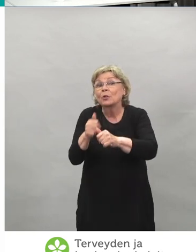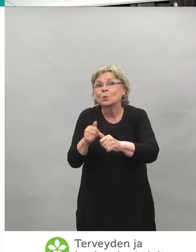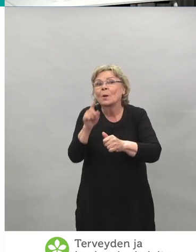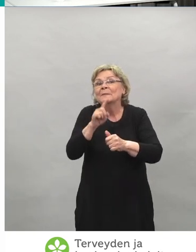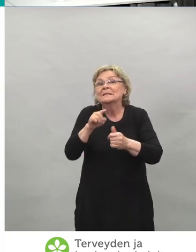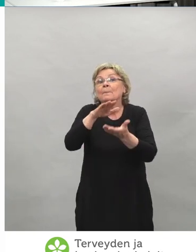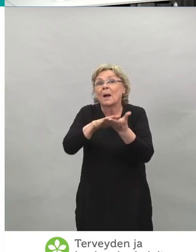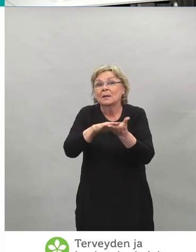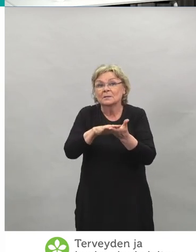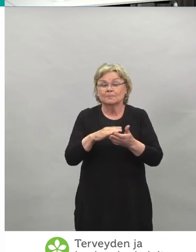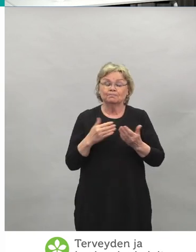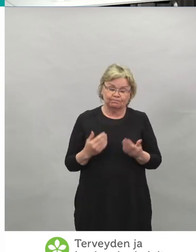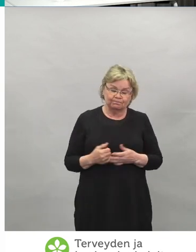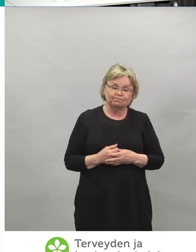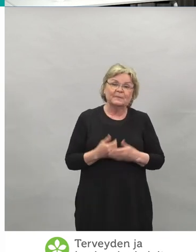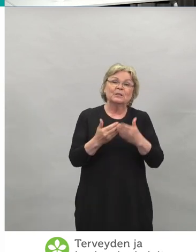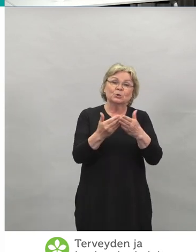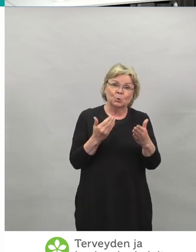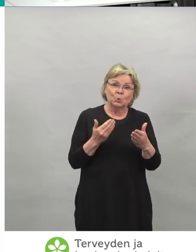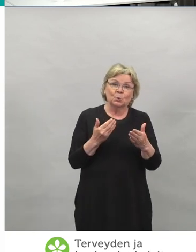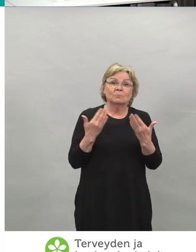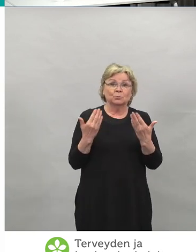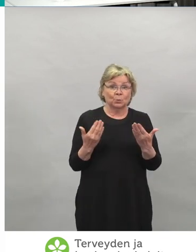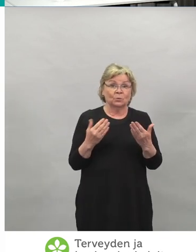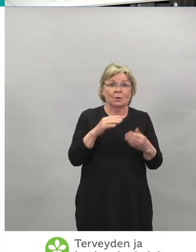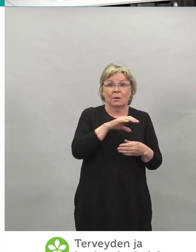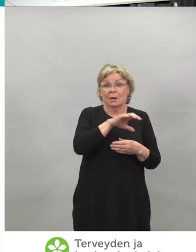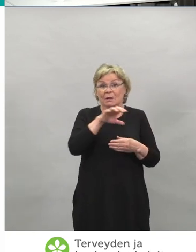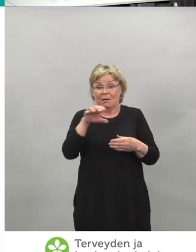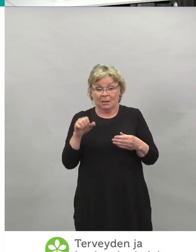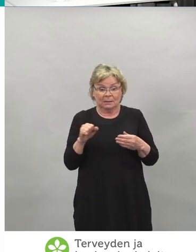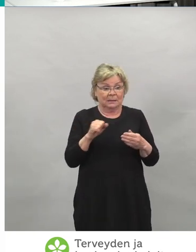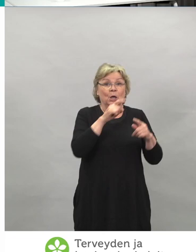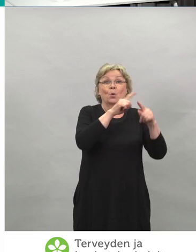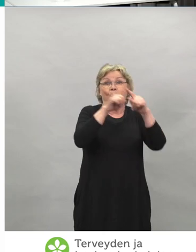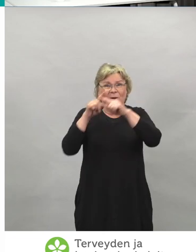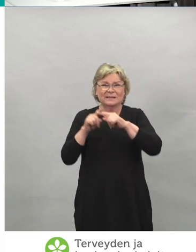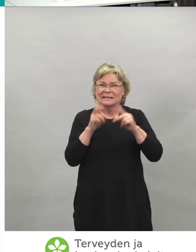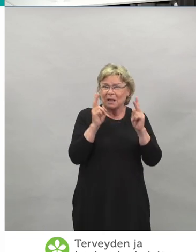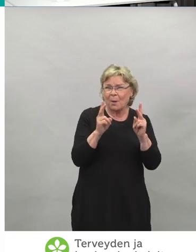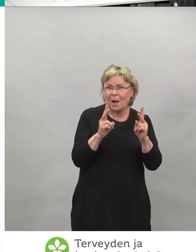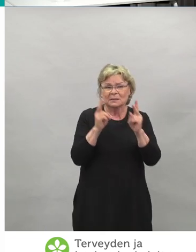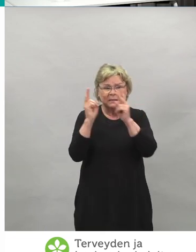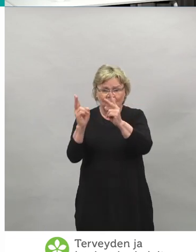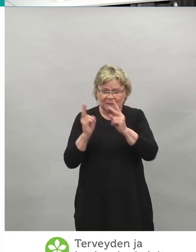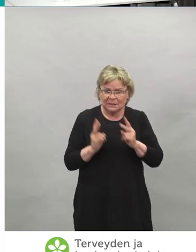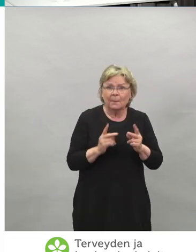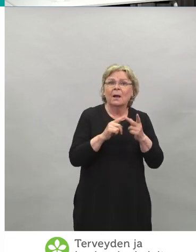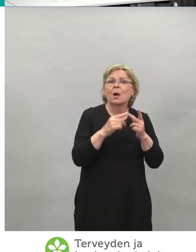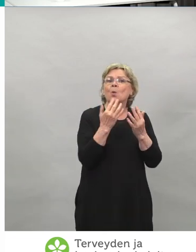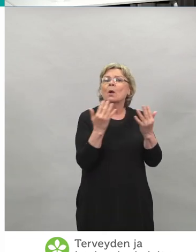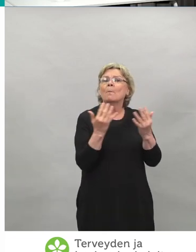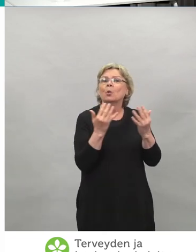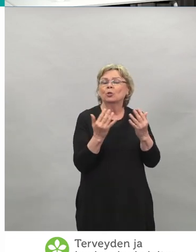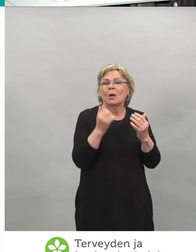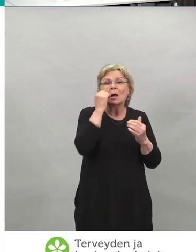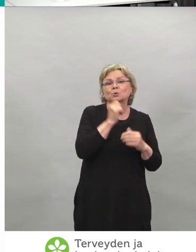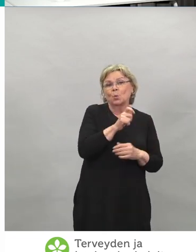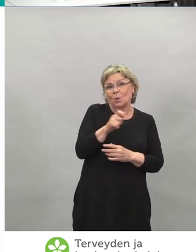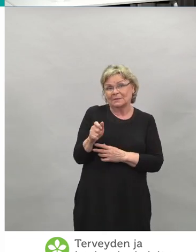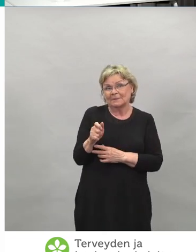kaikissa kunnissa rokotteita saadaan vain sen kunnan asukkaiden määrän perusteella. Eli